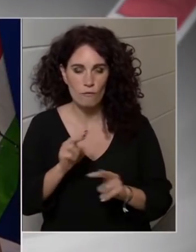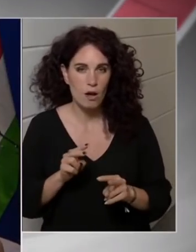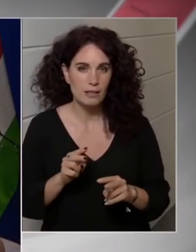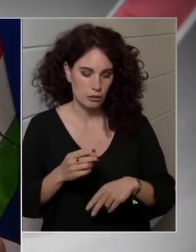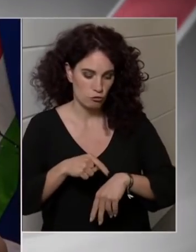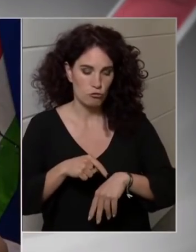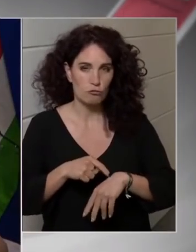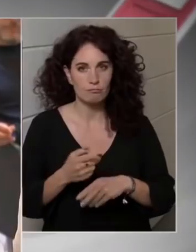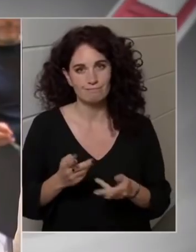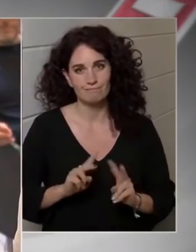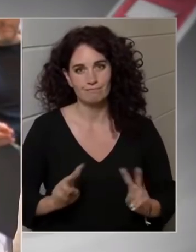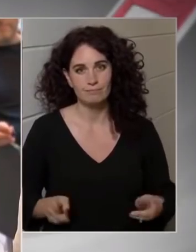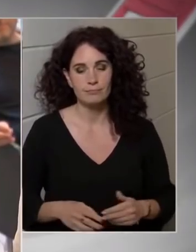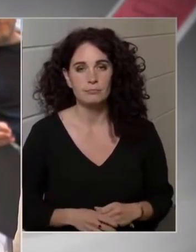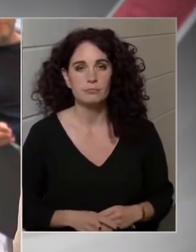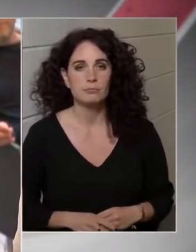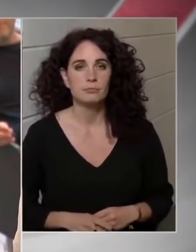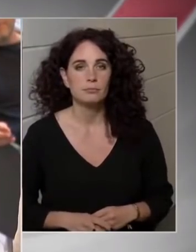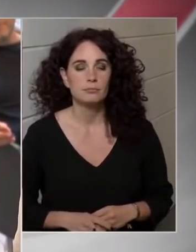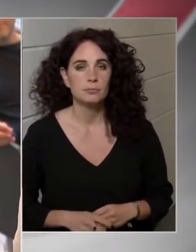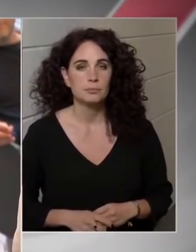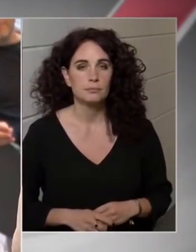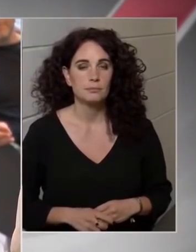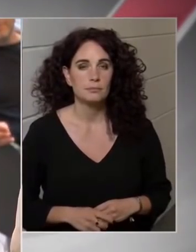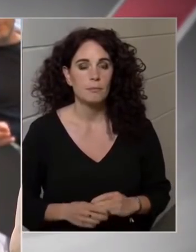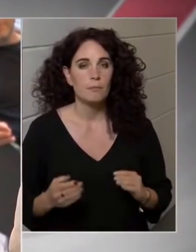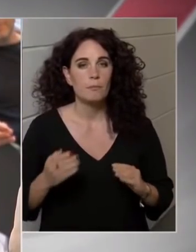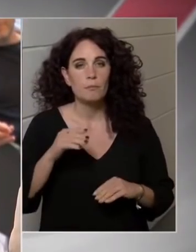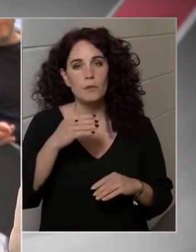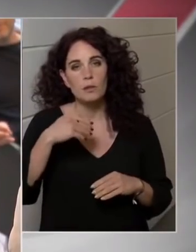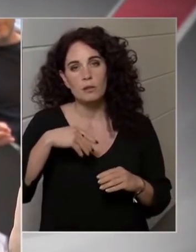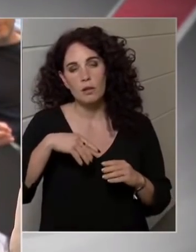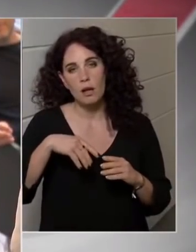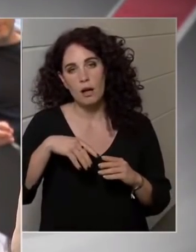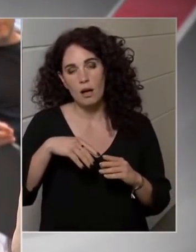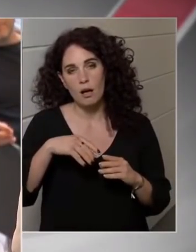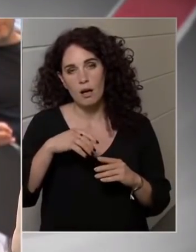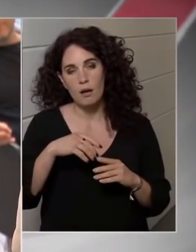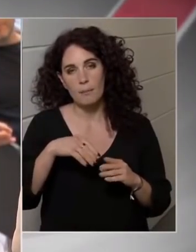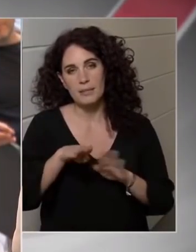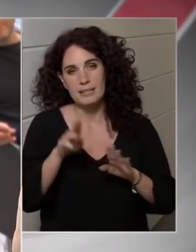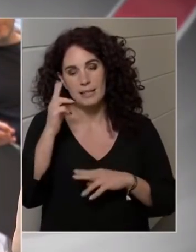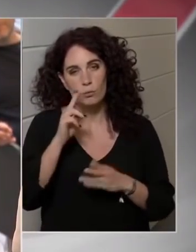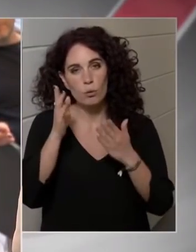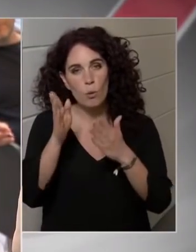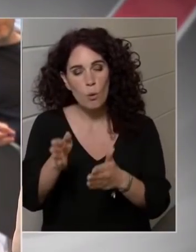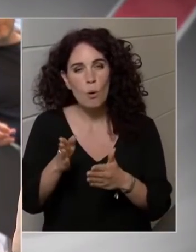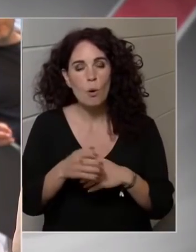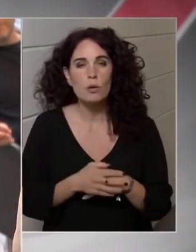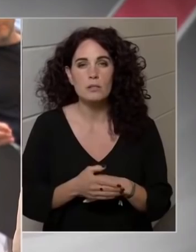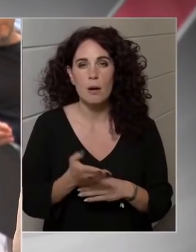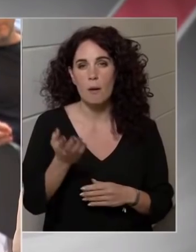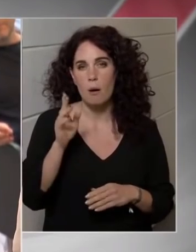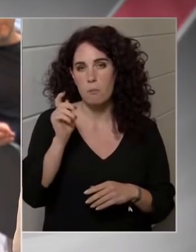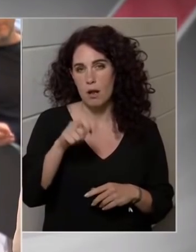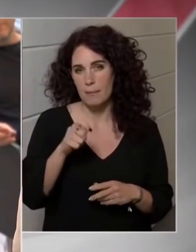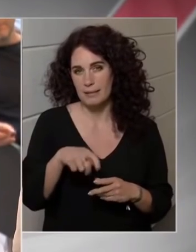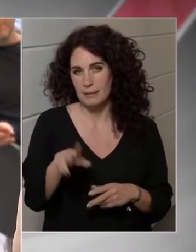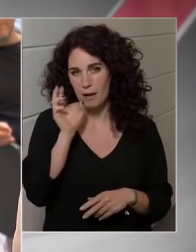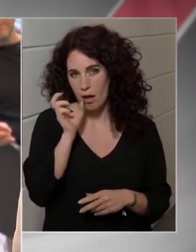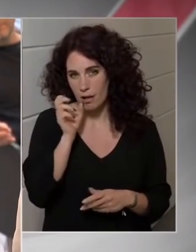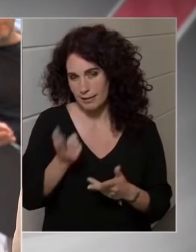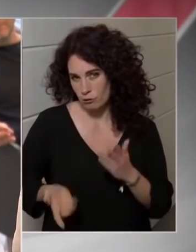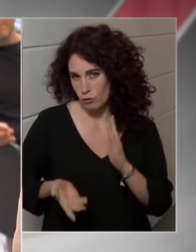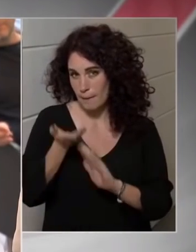számtosan. Jó, még mindig a nagymárton miniszter úr, csak azért, mert ugye a múlt heti parlamenti meghallgatásán említette azt,